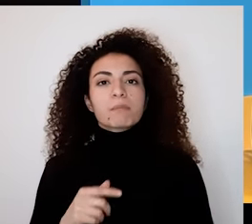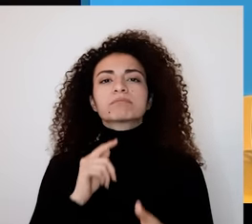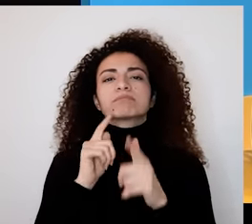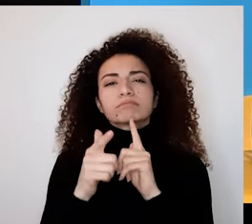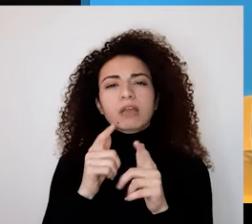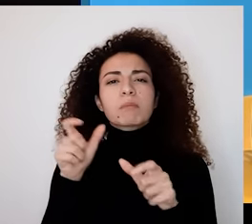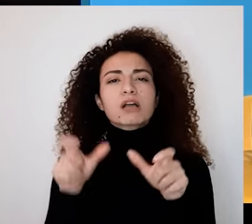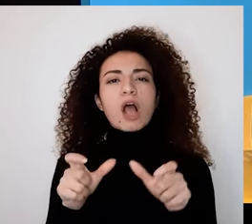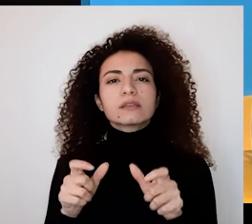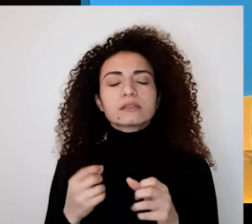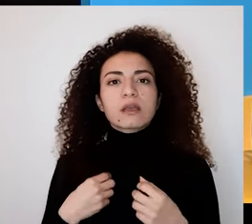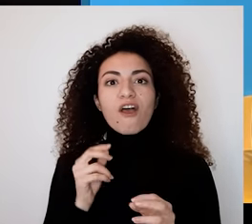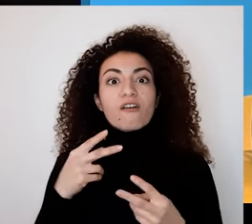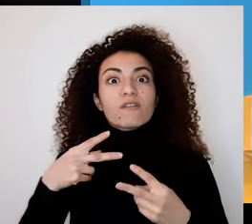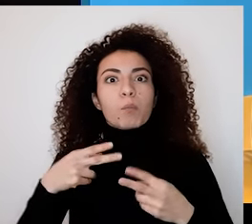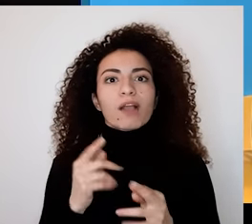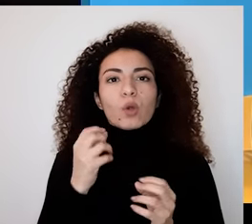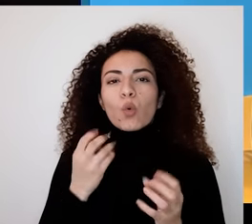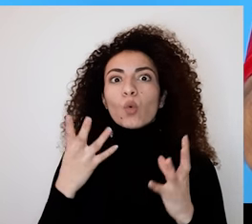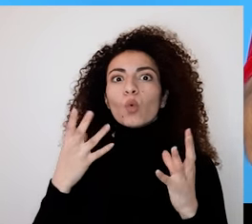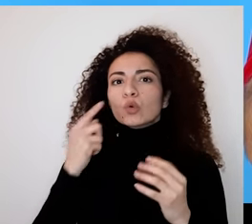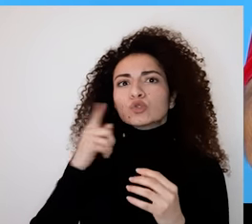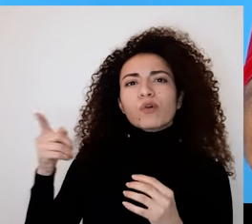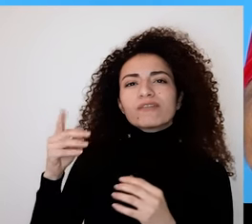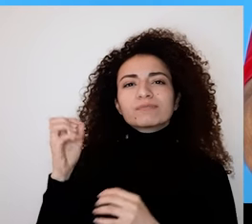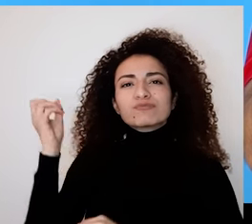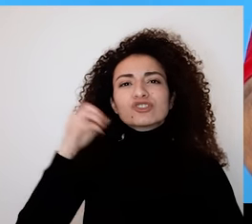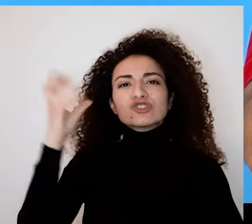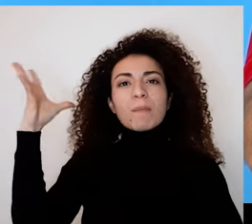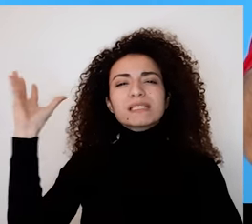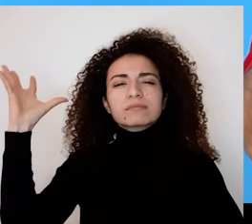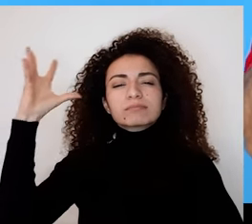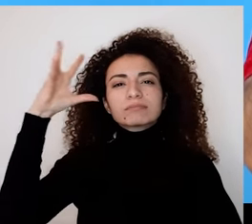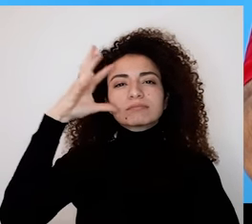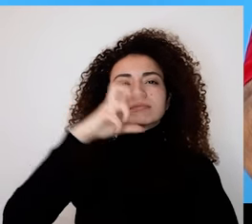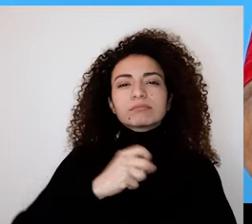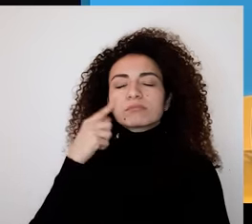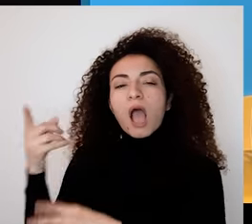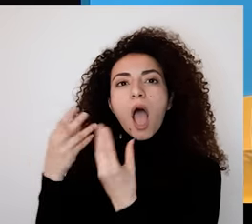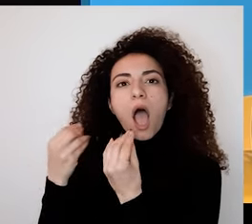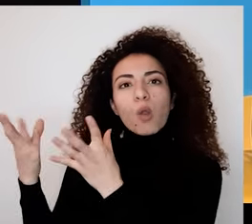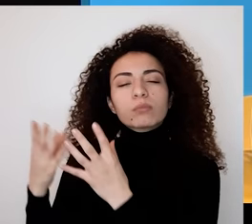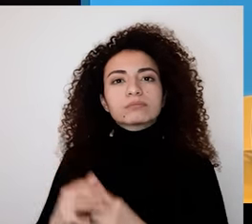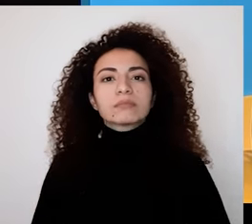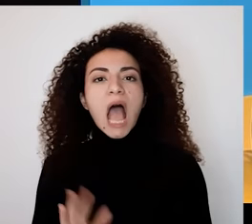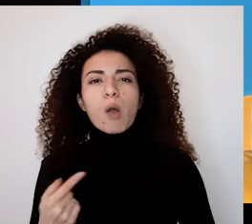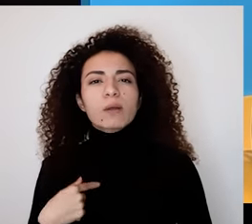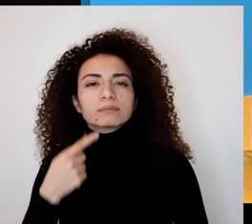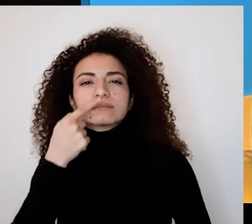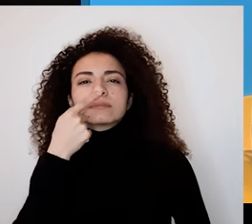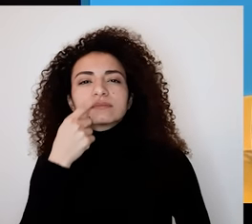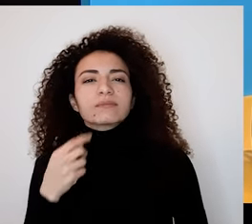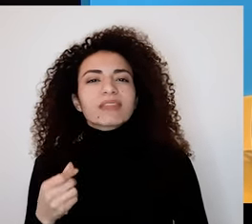لأن دهش قدام منظر مغيب الشمس بالتذوق ممكن إجعل منظر أو رائحة اليسمين تنقلني لأيام